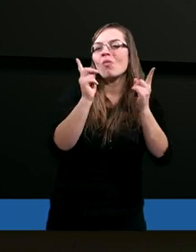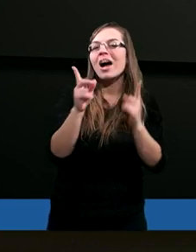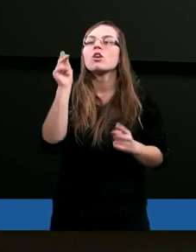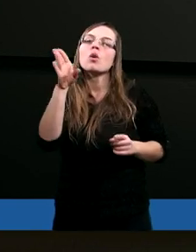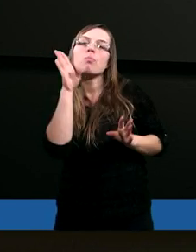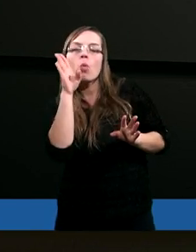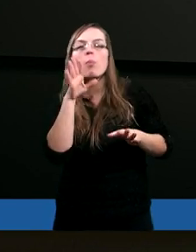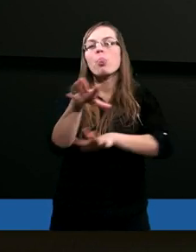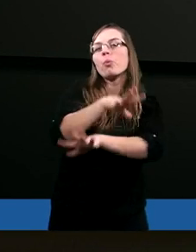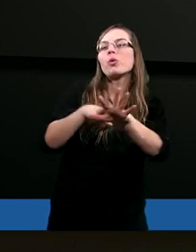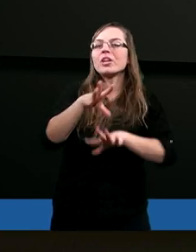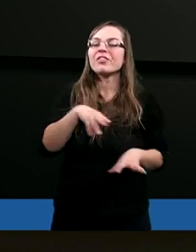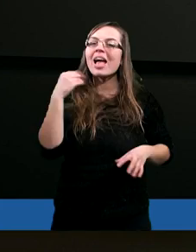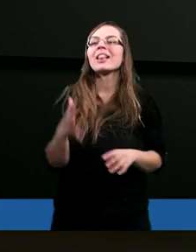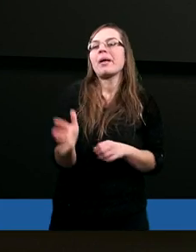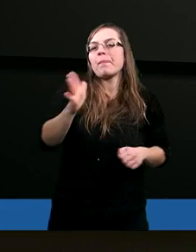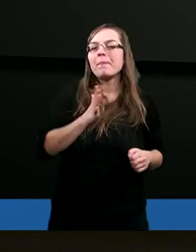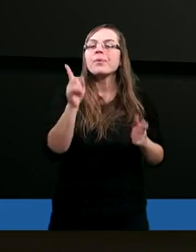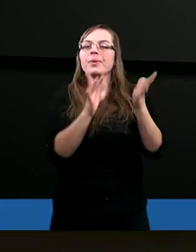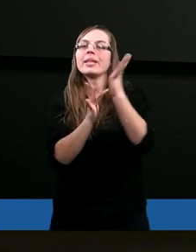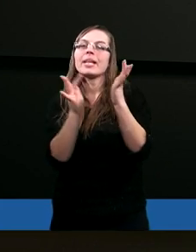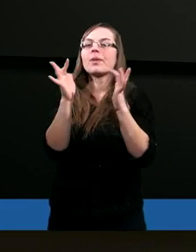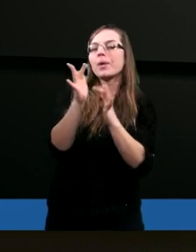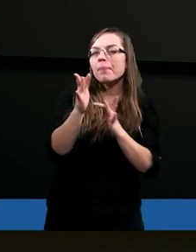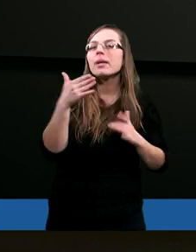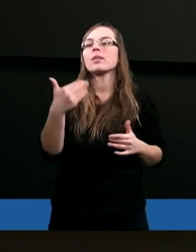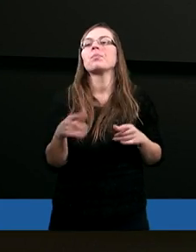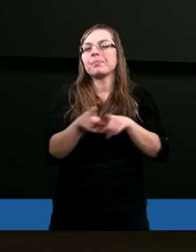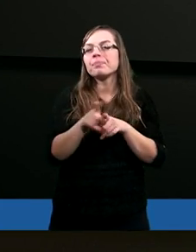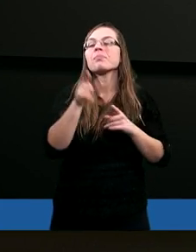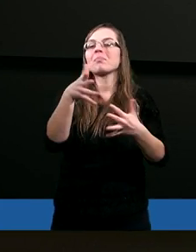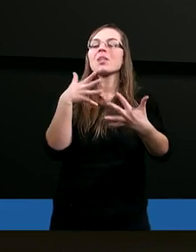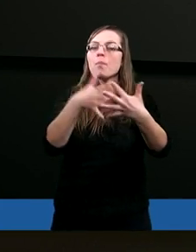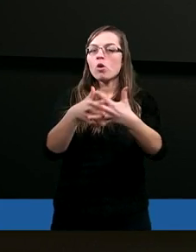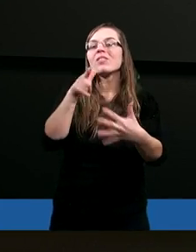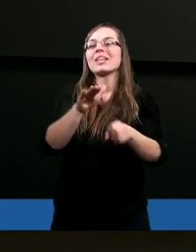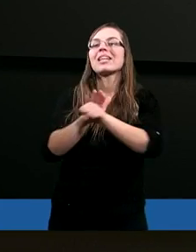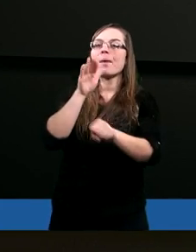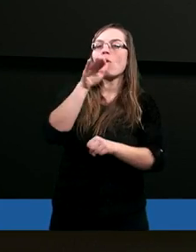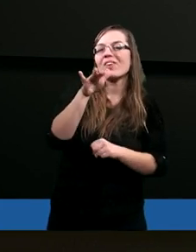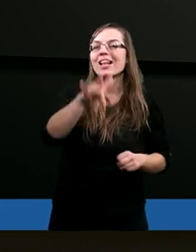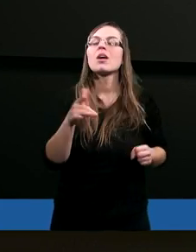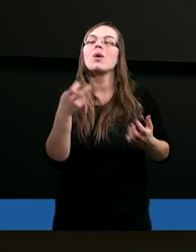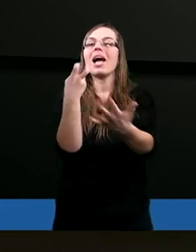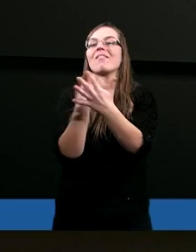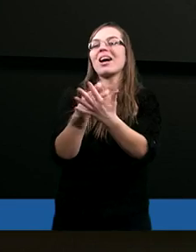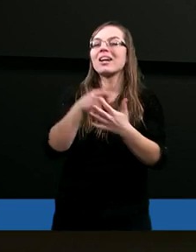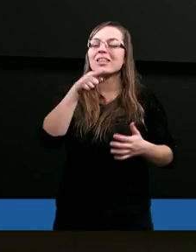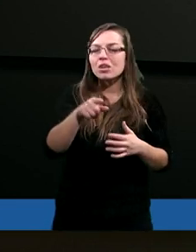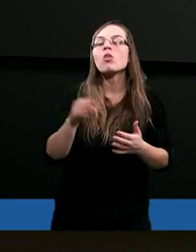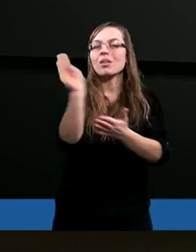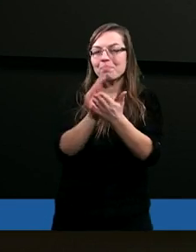podobnie Duch Święty był z Jezusem Chrystusem. Proroctwa to zapowiadały, Ewangelie to